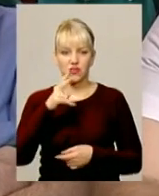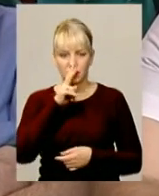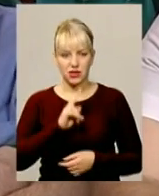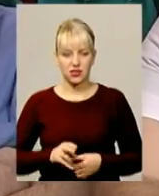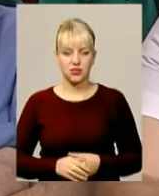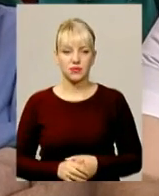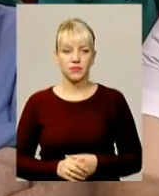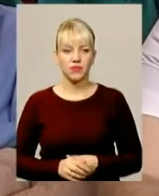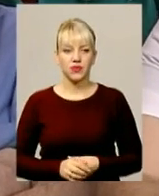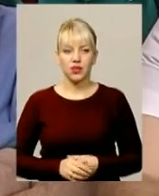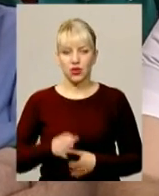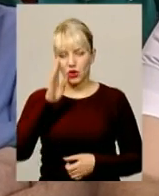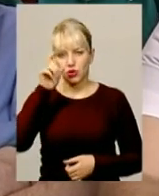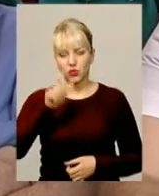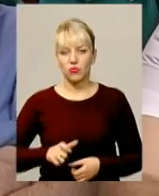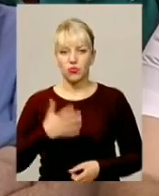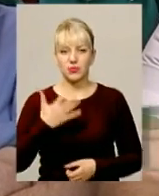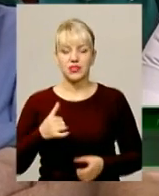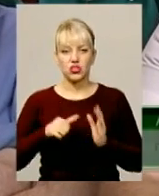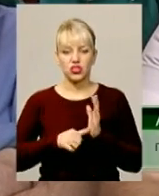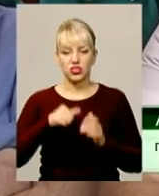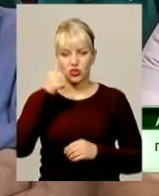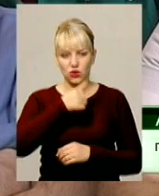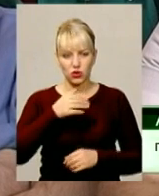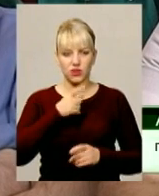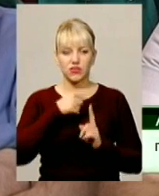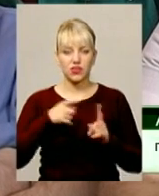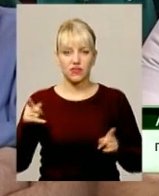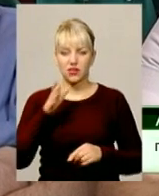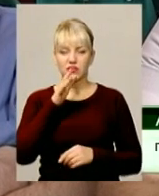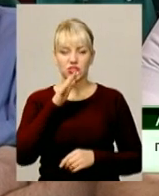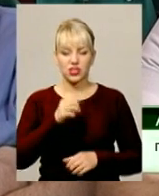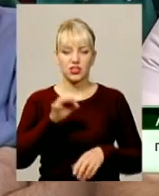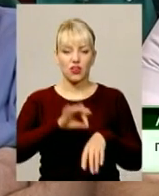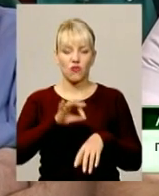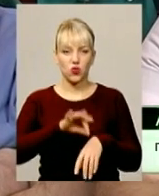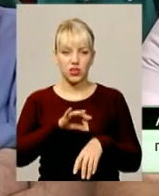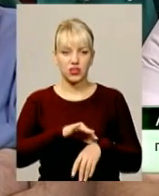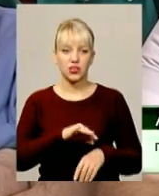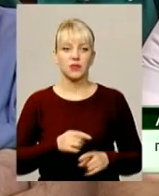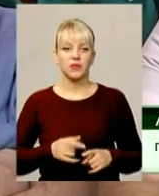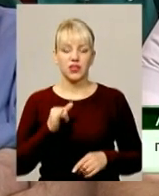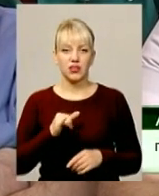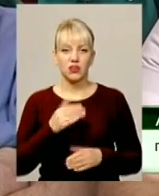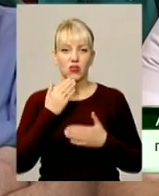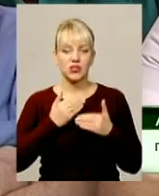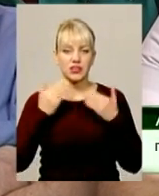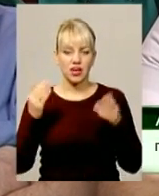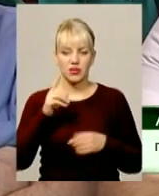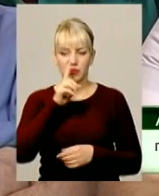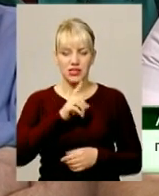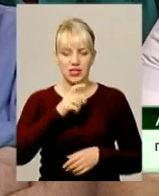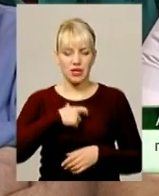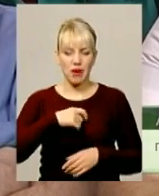Йому 56 років, він тривалий час хворіє і досить себе останніми місяцями